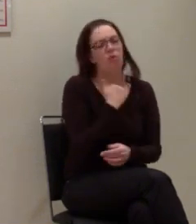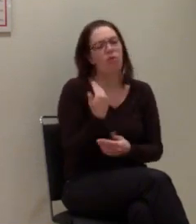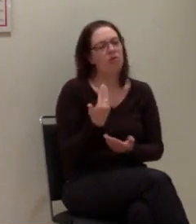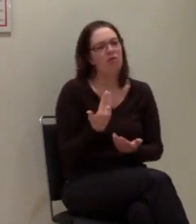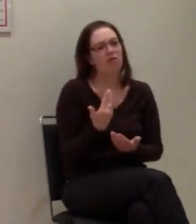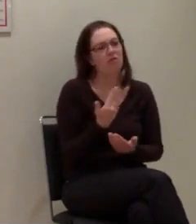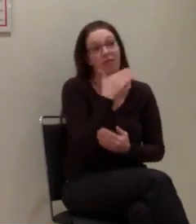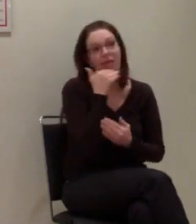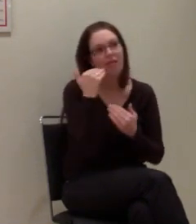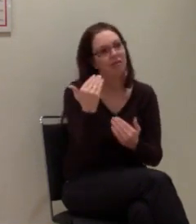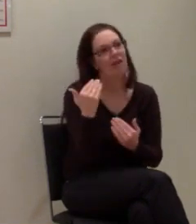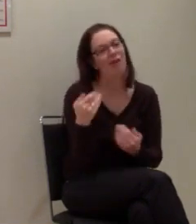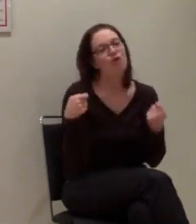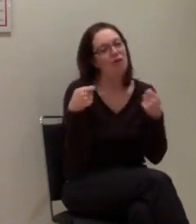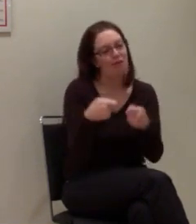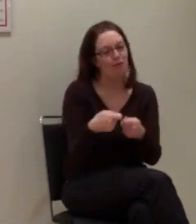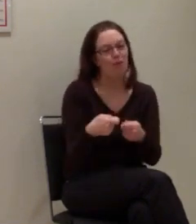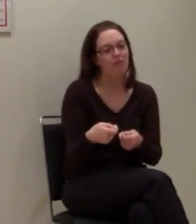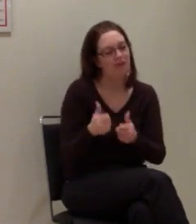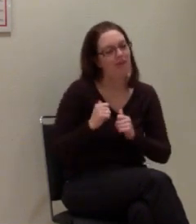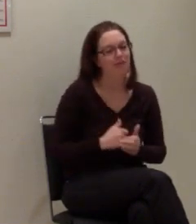sagen, danke der Björn-Steiger-Stiftung.